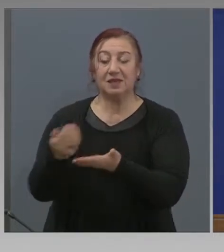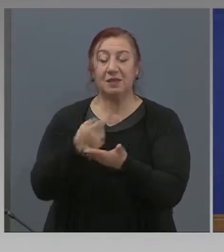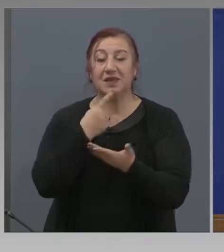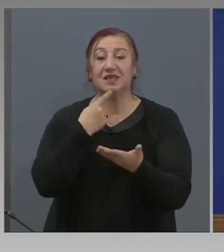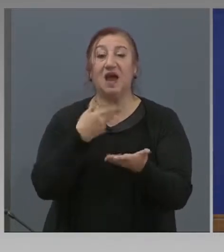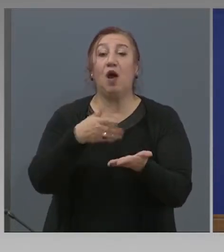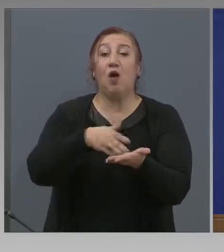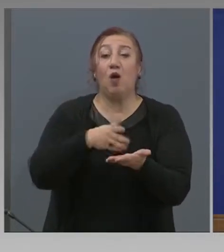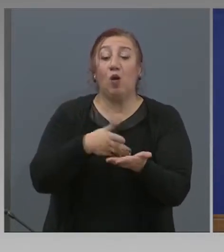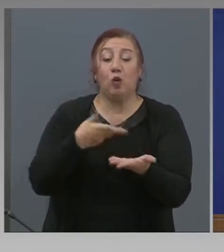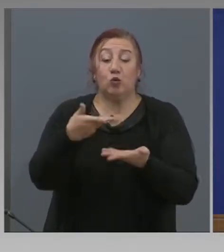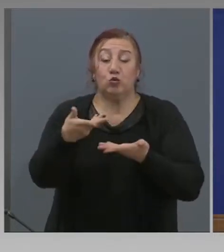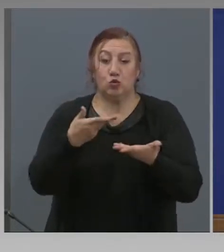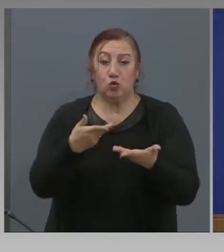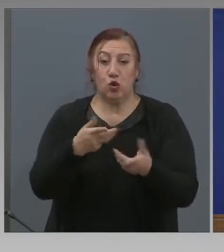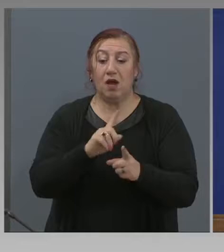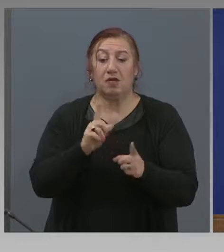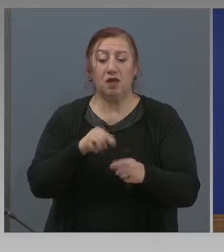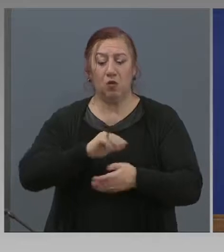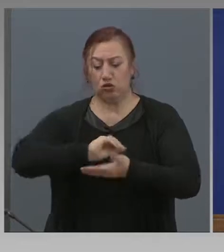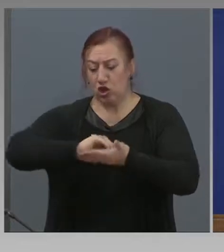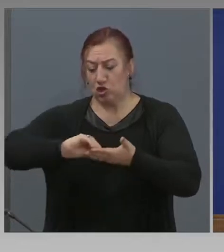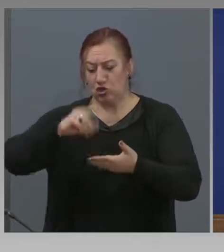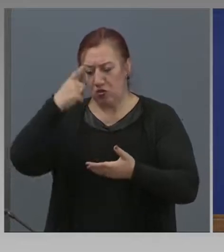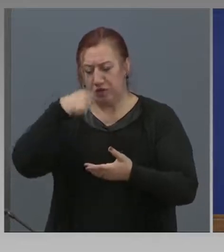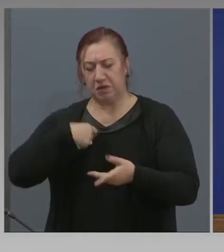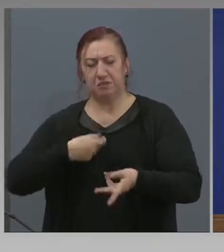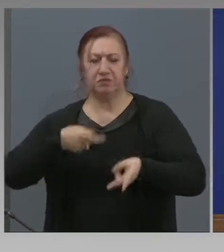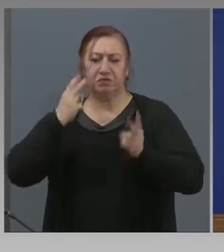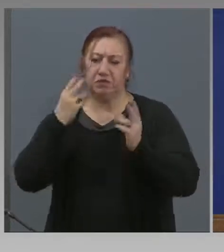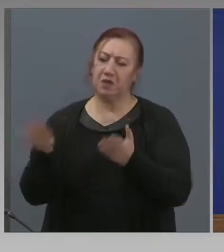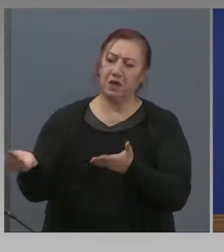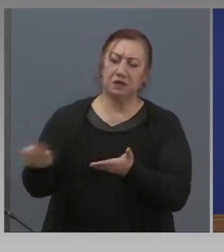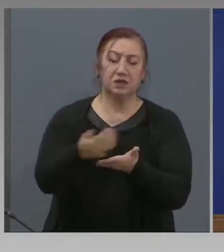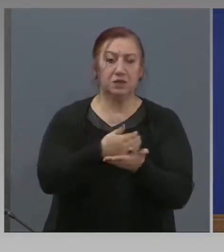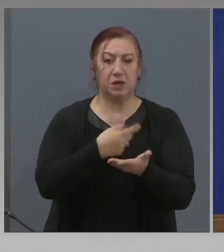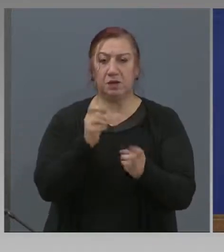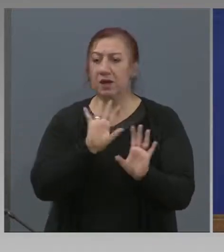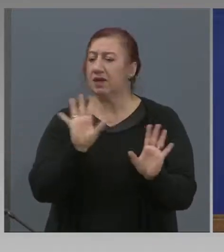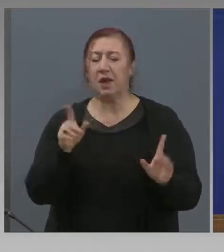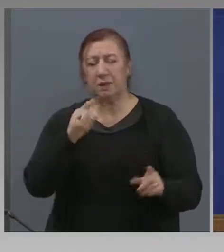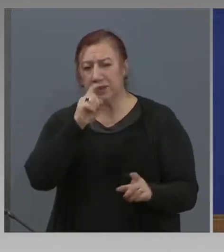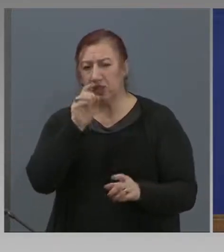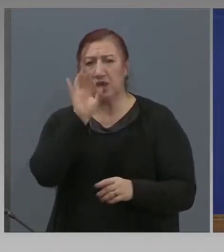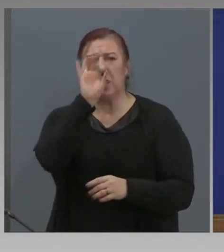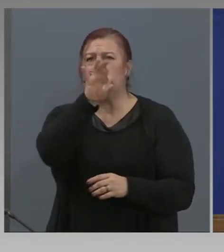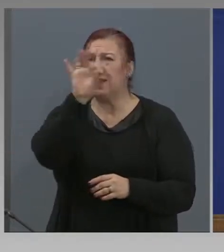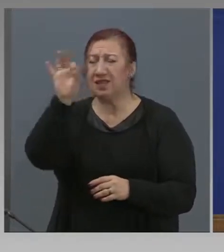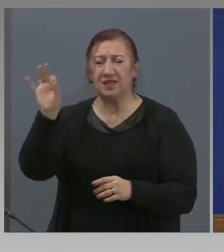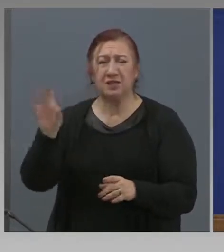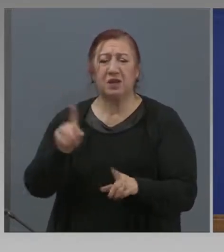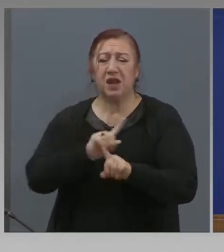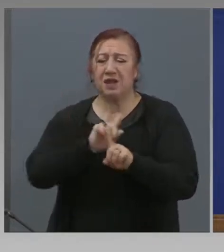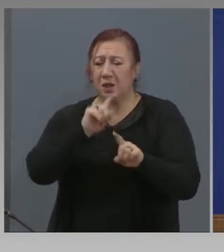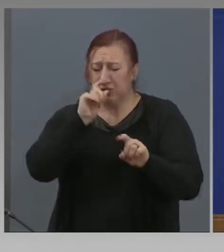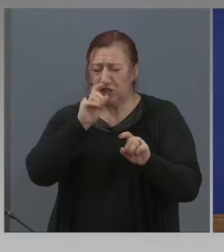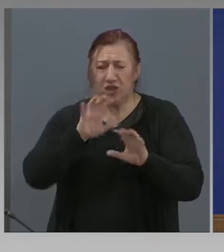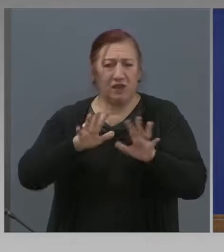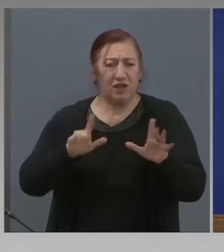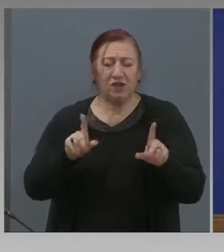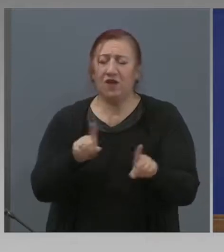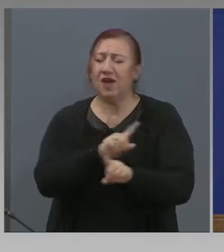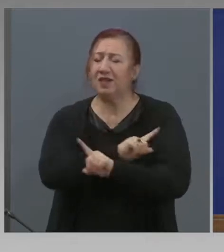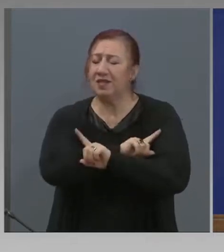могат да се въвеждат от някой чиновник самоволно, където и да се намира той в каквато и да е ситуация. Това е абсолютно